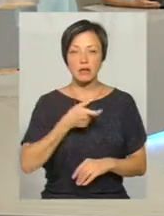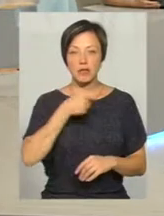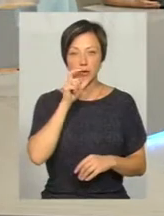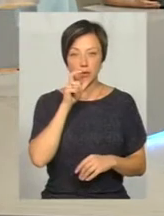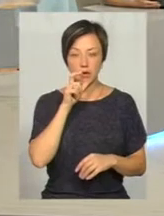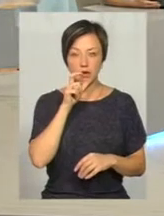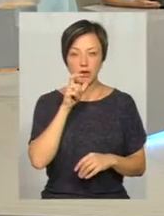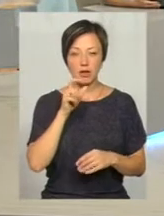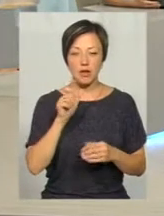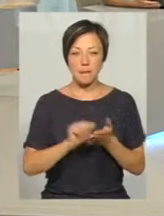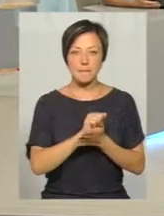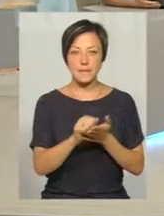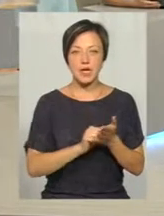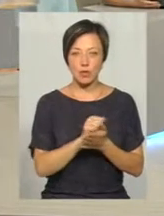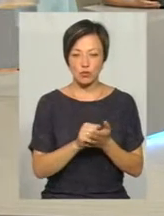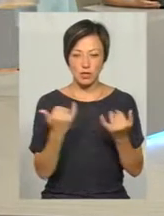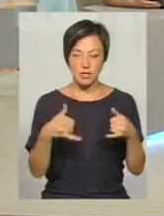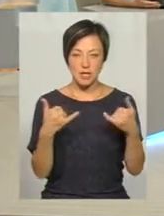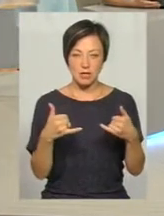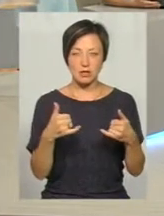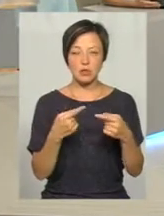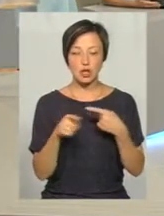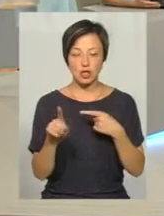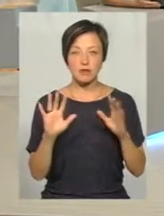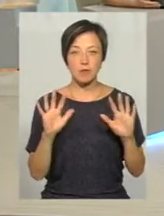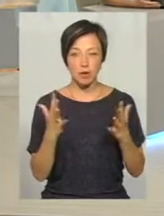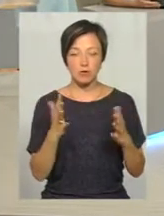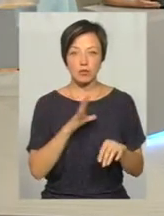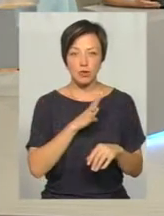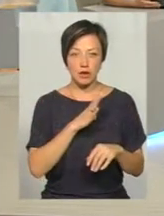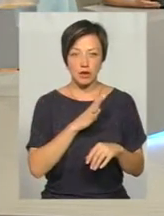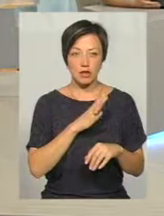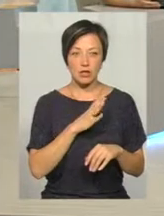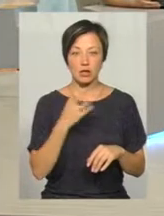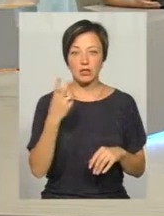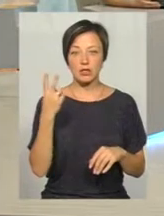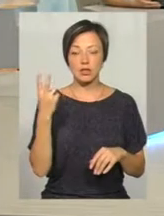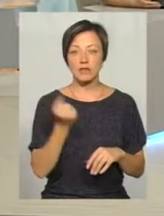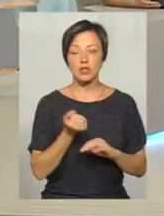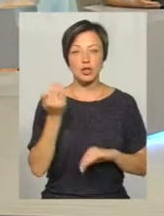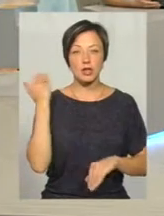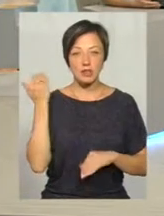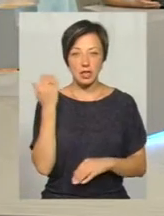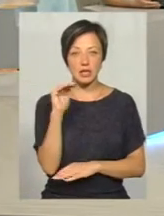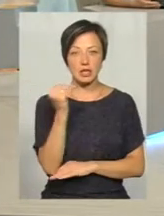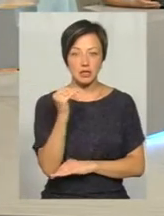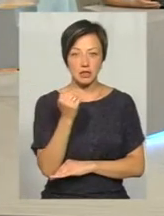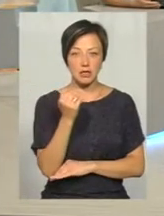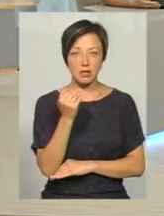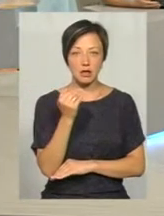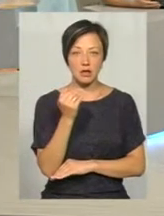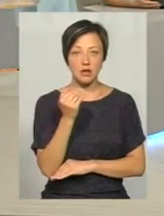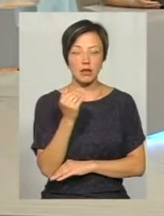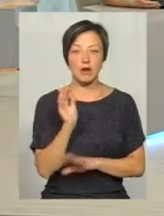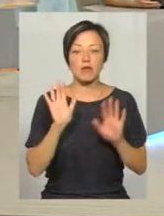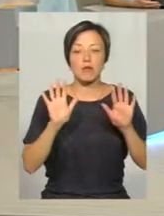миючий засіб. І інший випадок, буквально в тиждень назад дитинка оперлась